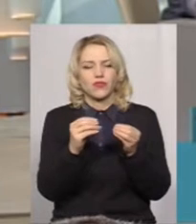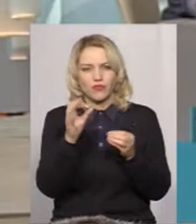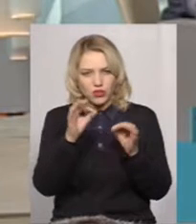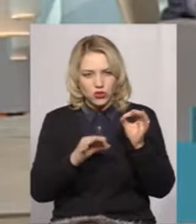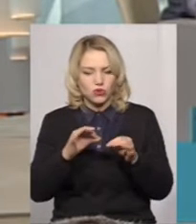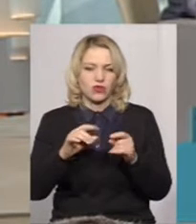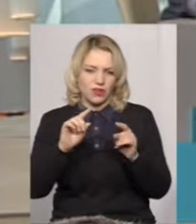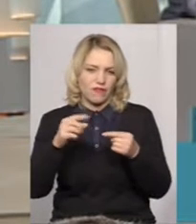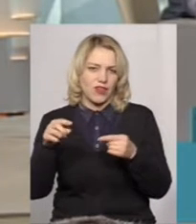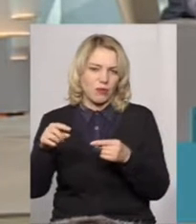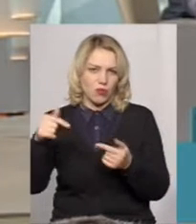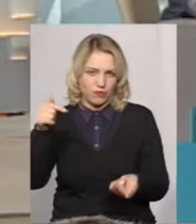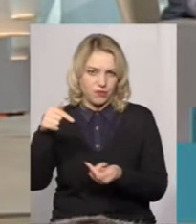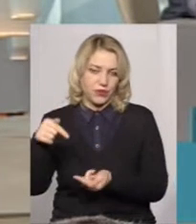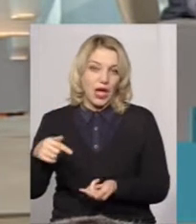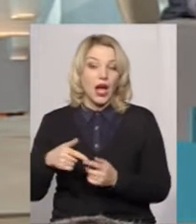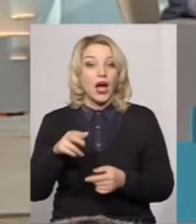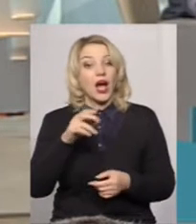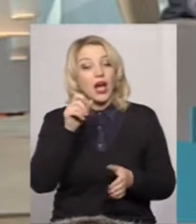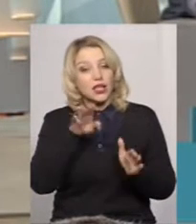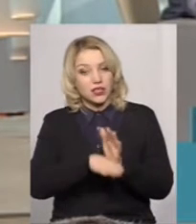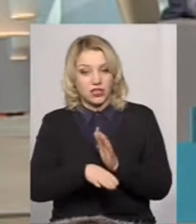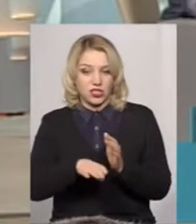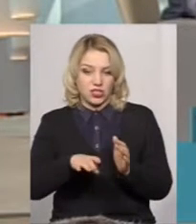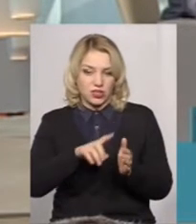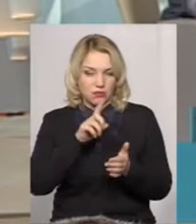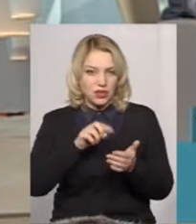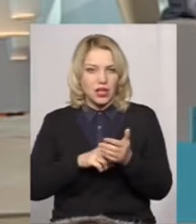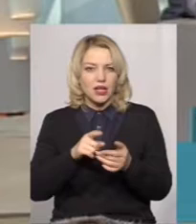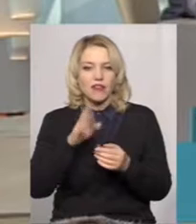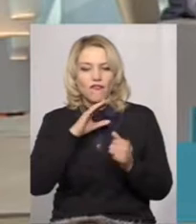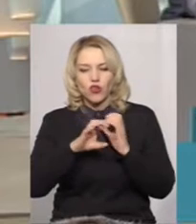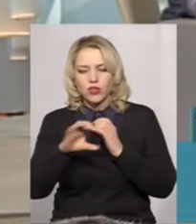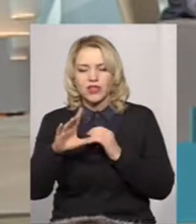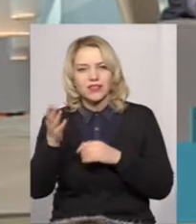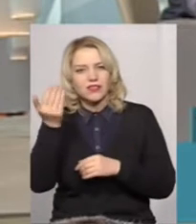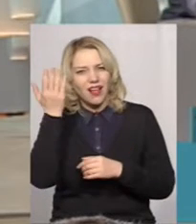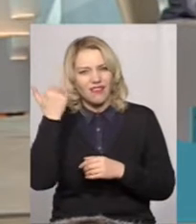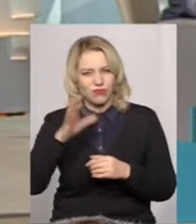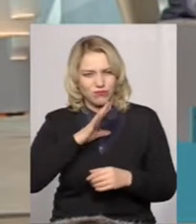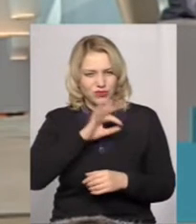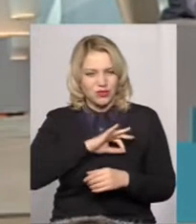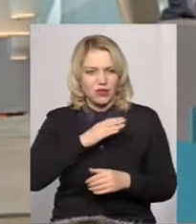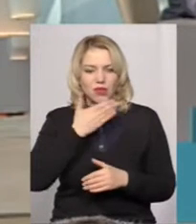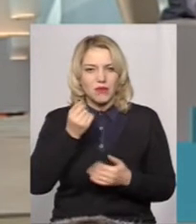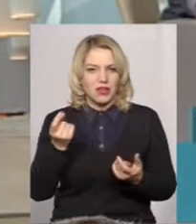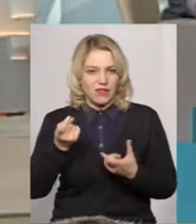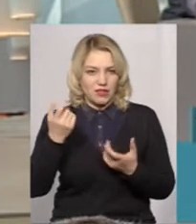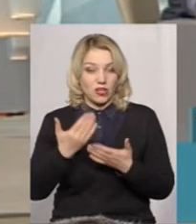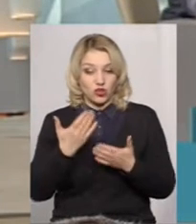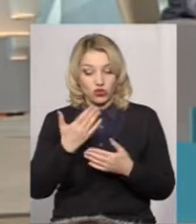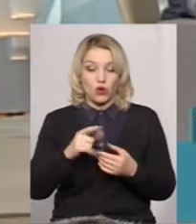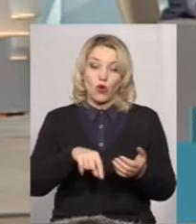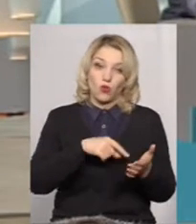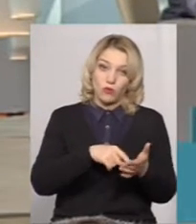вимогам. Гірше питання стоїть з водогонами, які давно експлуатуються, які не мають власника. Тому що взяти, коли